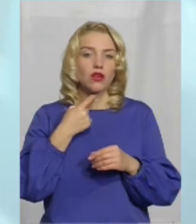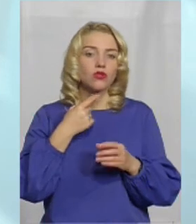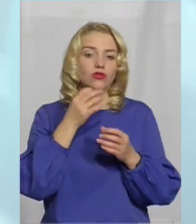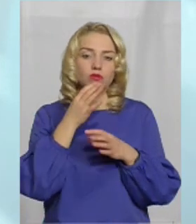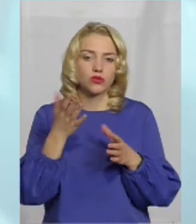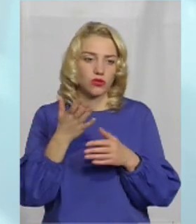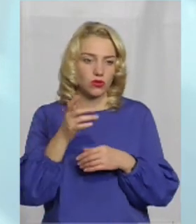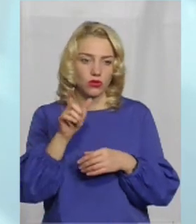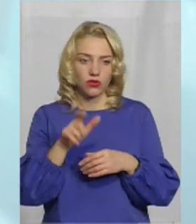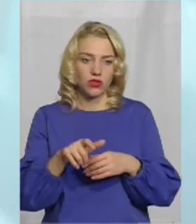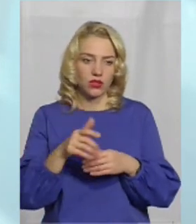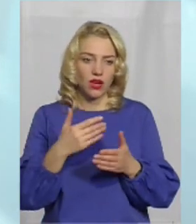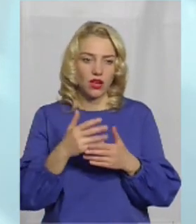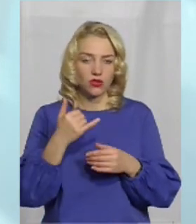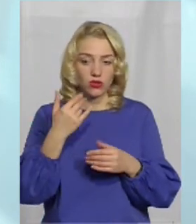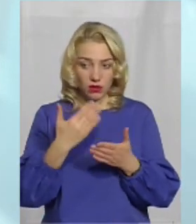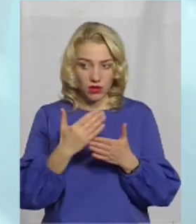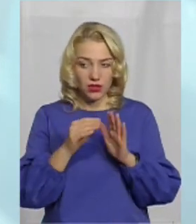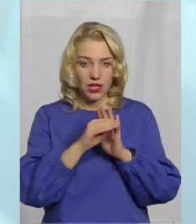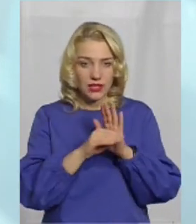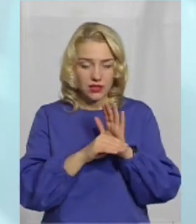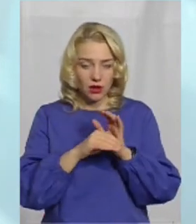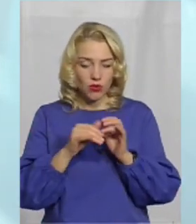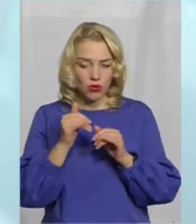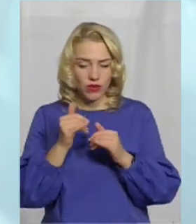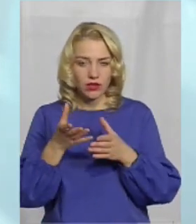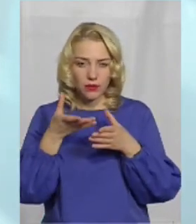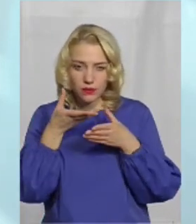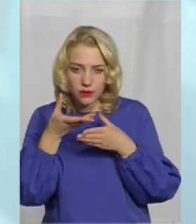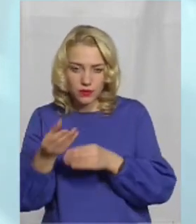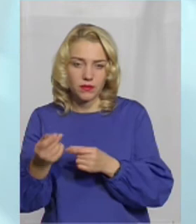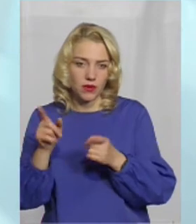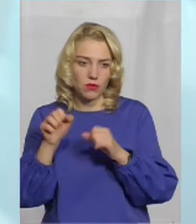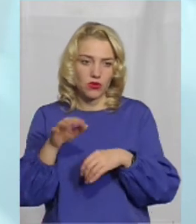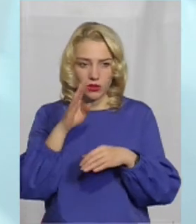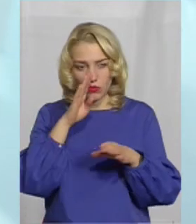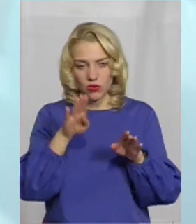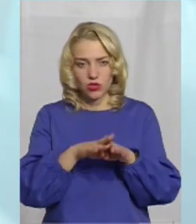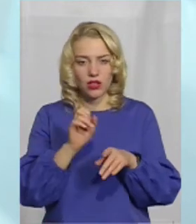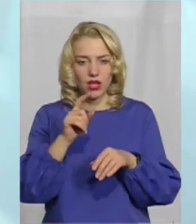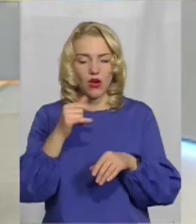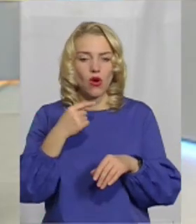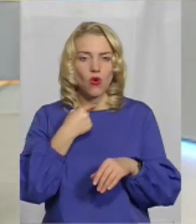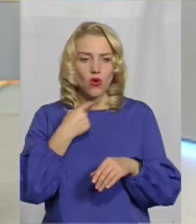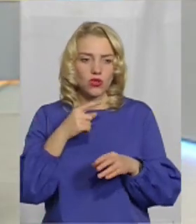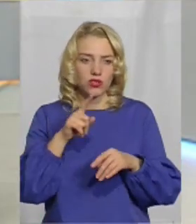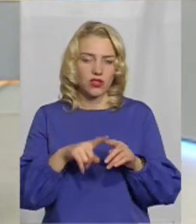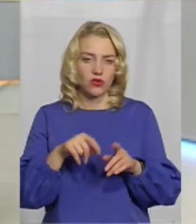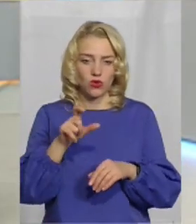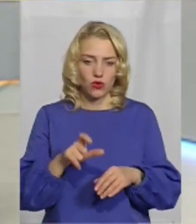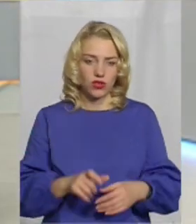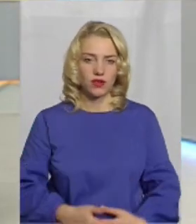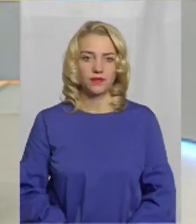-якої людини може, тим більше, якщо запрограмувати, можна так сказати, може здатися їм схожим на голос рідної людини. А от цікаво, якщо